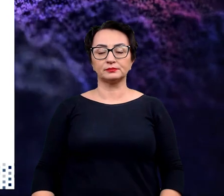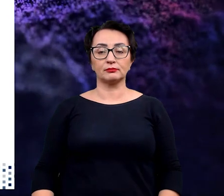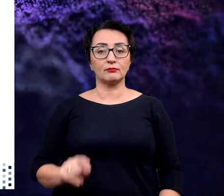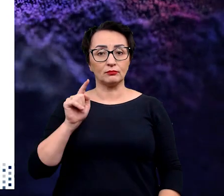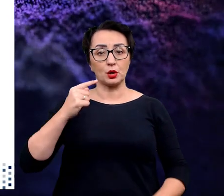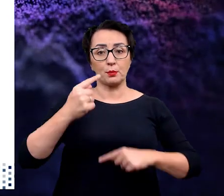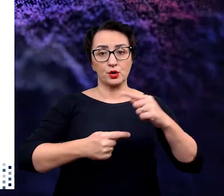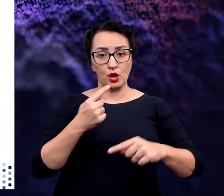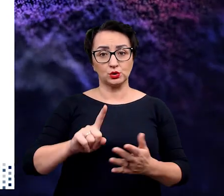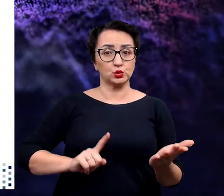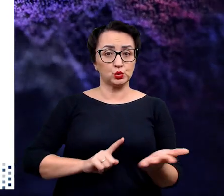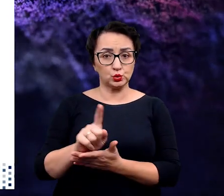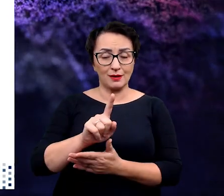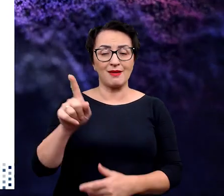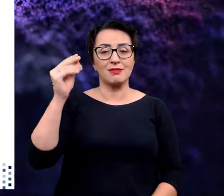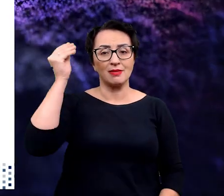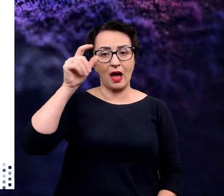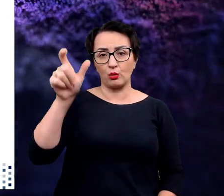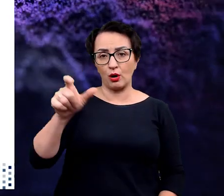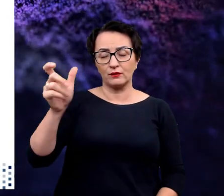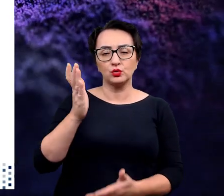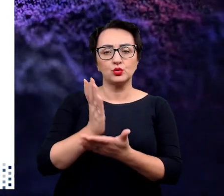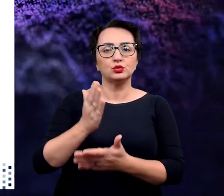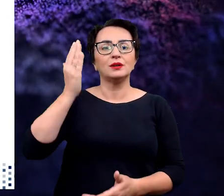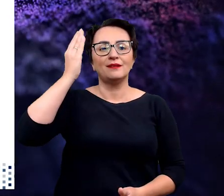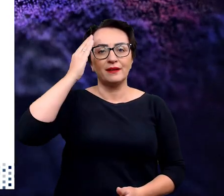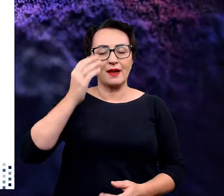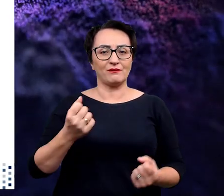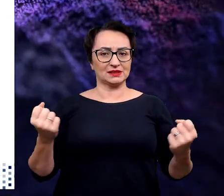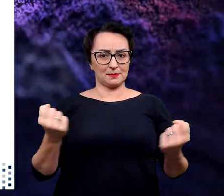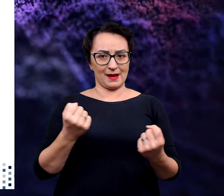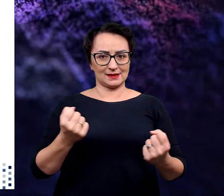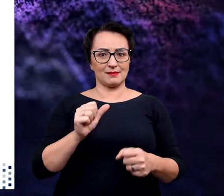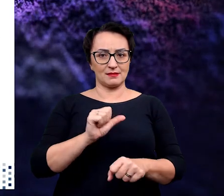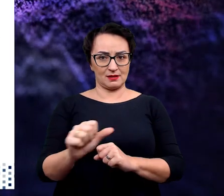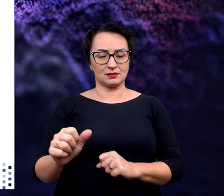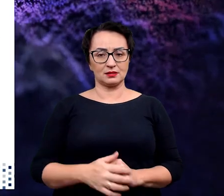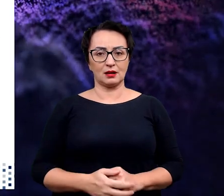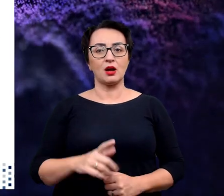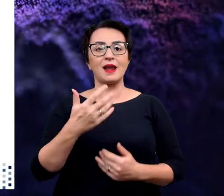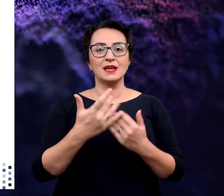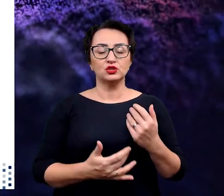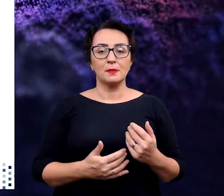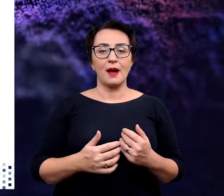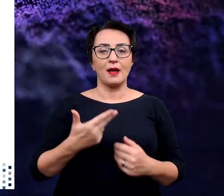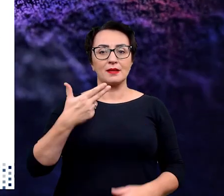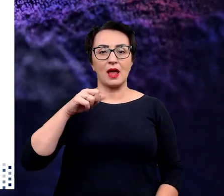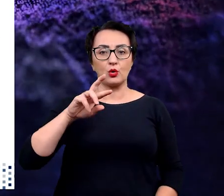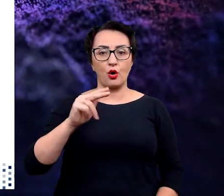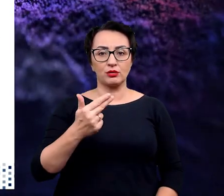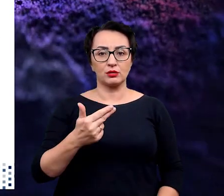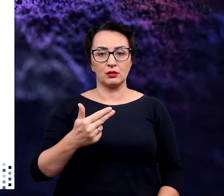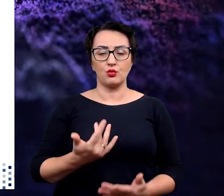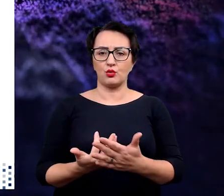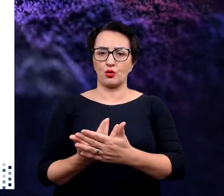Ten proces neurogenezy u szczurów naukowcy już wiedzą, że jest wzmacniany, czyli liczba neuronów